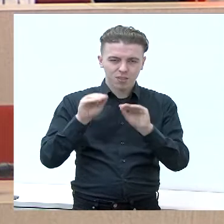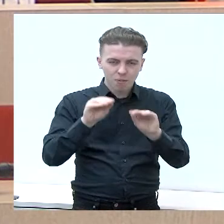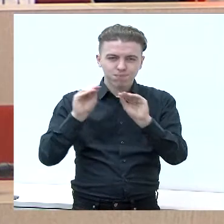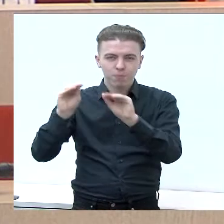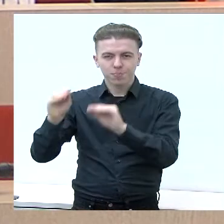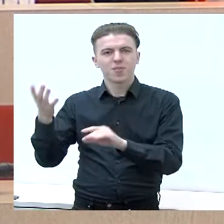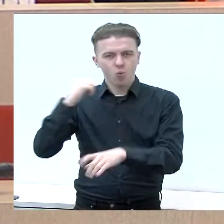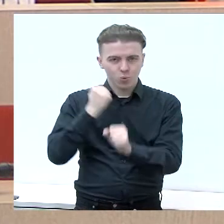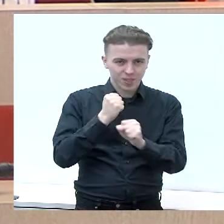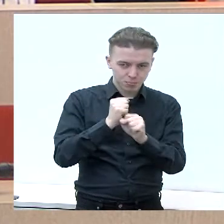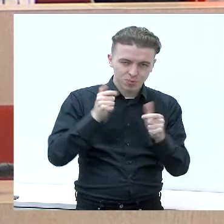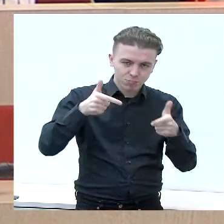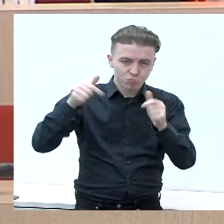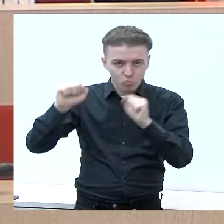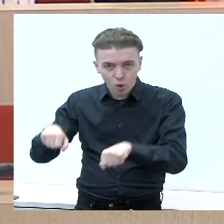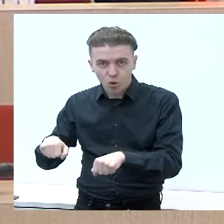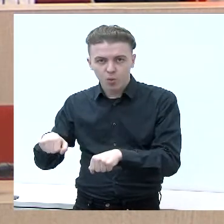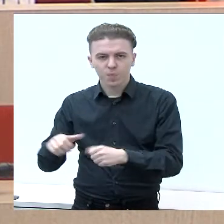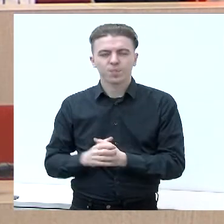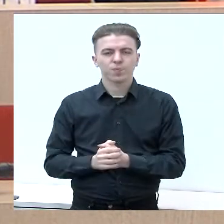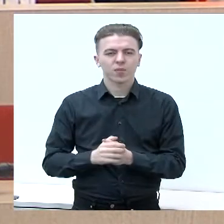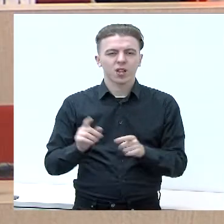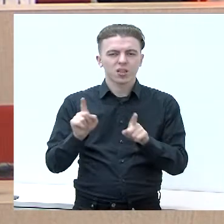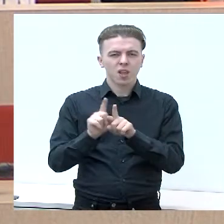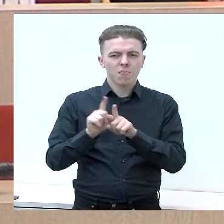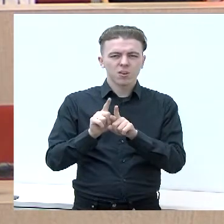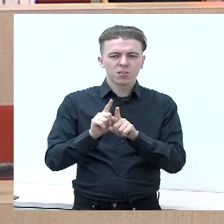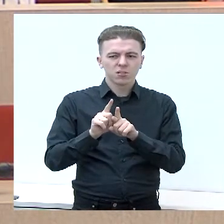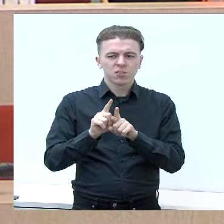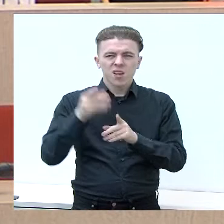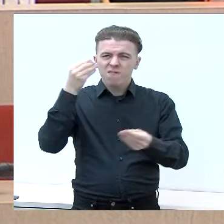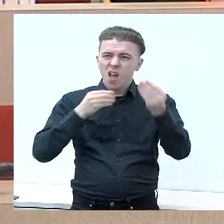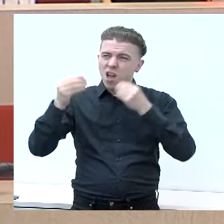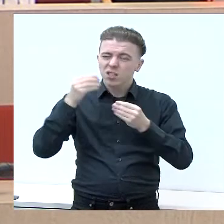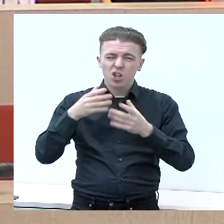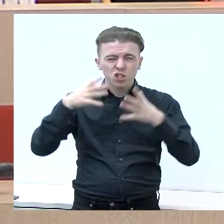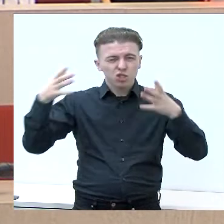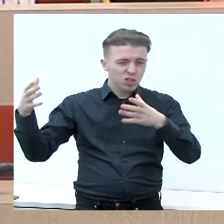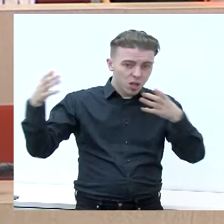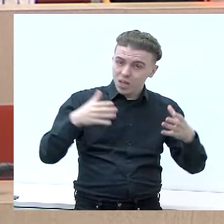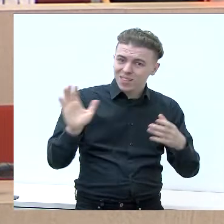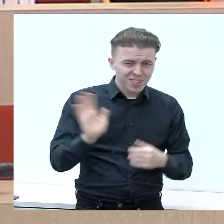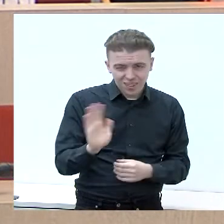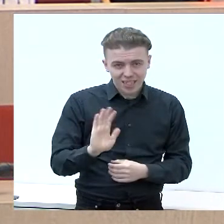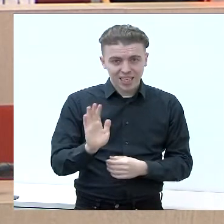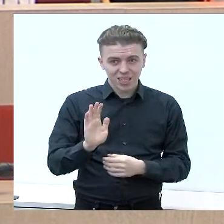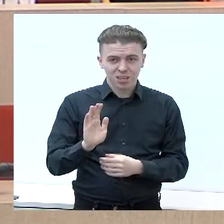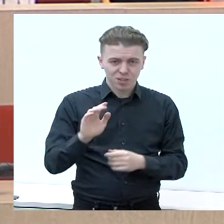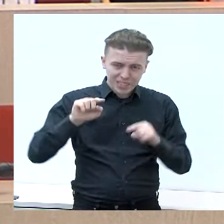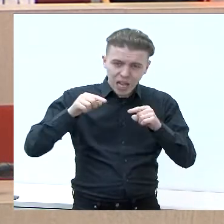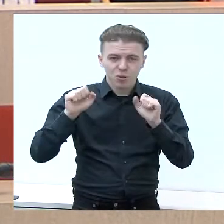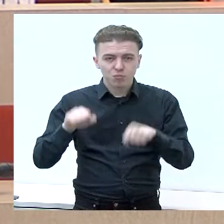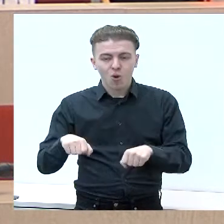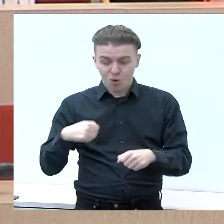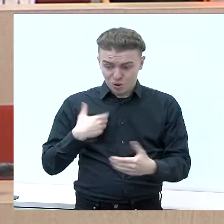daugiau remtis ne kažkokio tai didelio stambos verslų atėjimiu į mūsų kraštą, o skatinti, kad